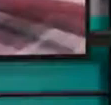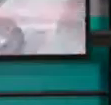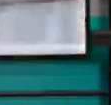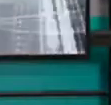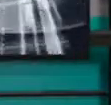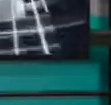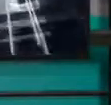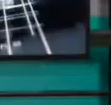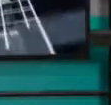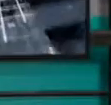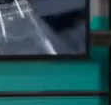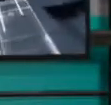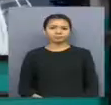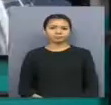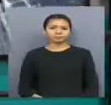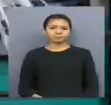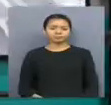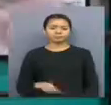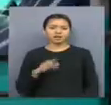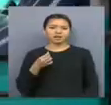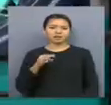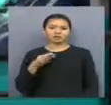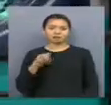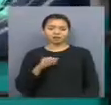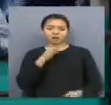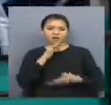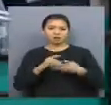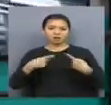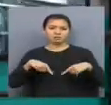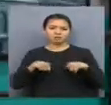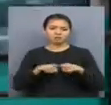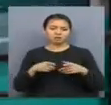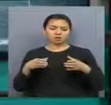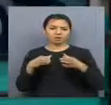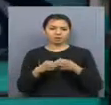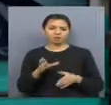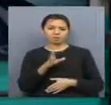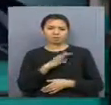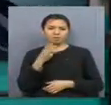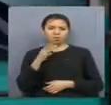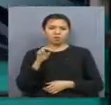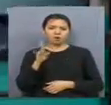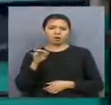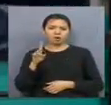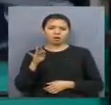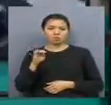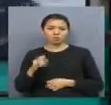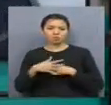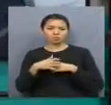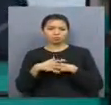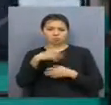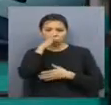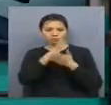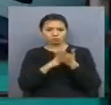Тайынша ауданында орналасқан Тиолайн жауып кершілігі шектеуілі серіктестігі шоқан Олиханыф атындағы көкшетау